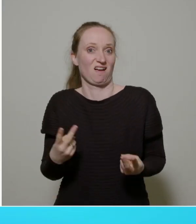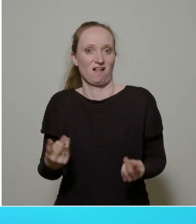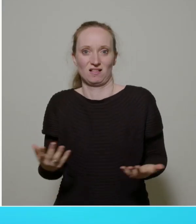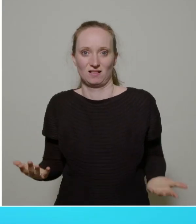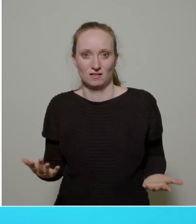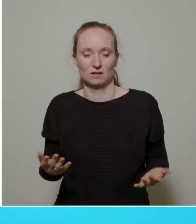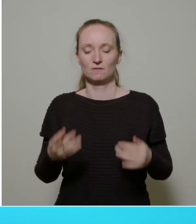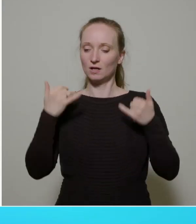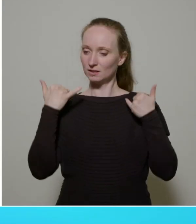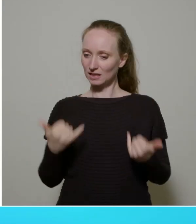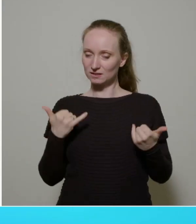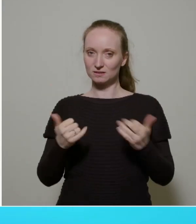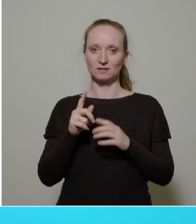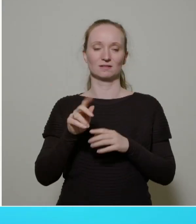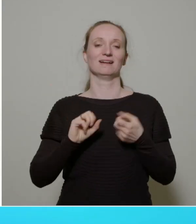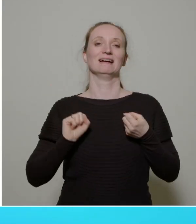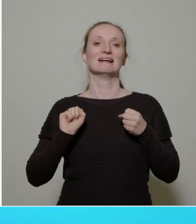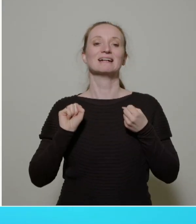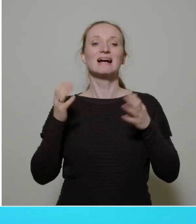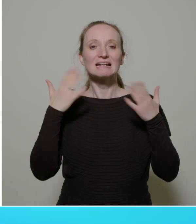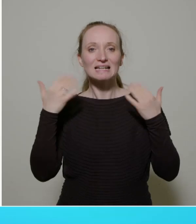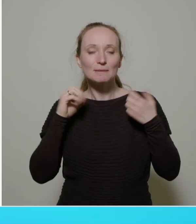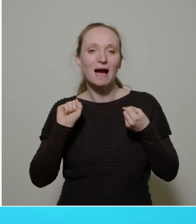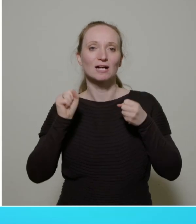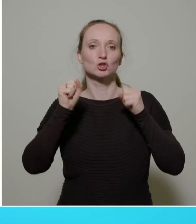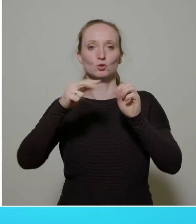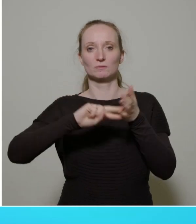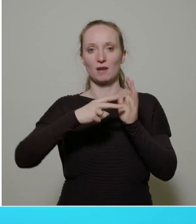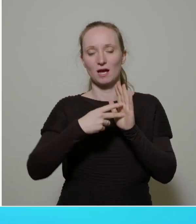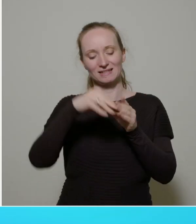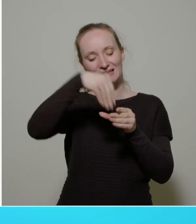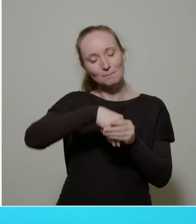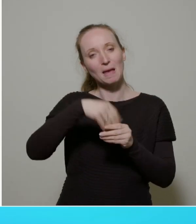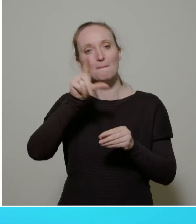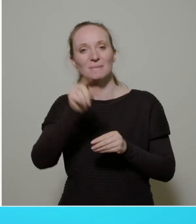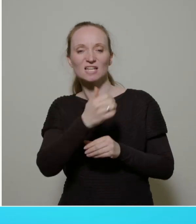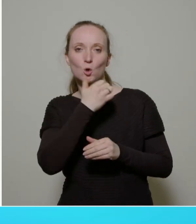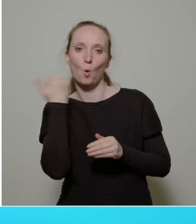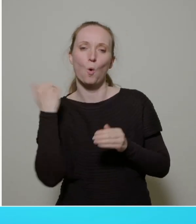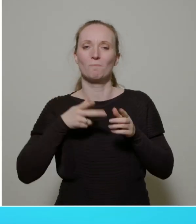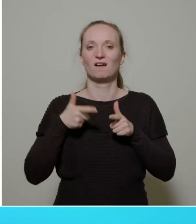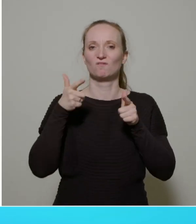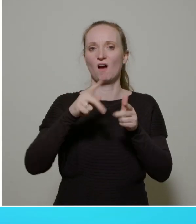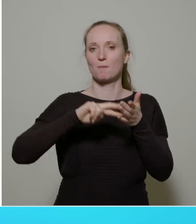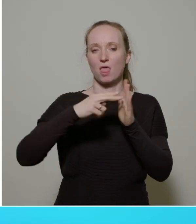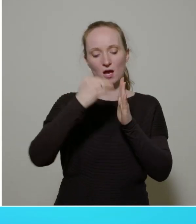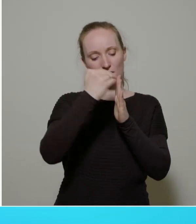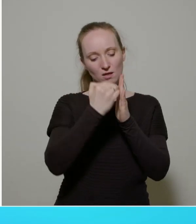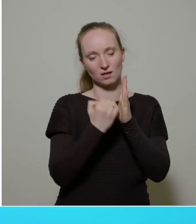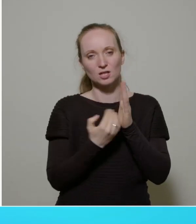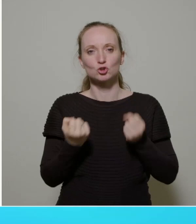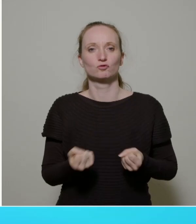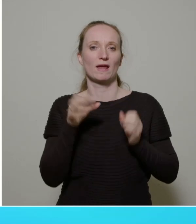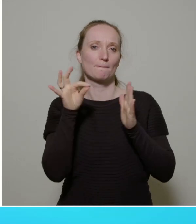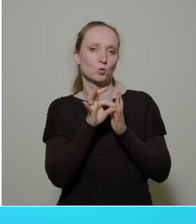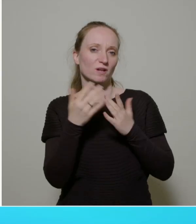Klimaaktionsplan. Es ist nicht ganz so irrelevant. Natürlich steht da drin so ein bisschen der Fahrplan, was abzuarbeiten ist, wo die Schwerpunkte